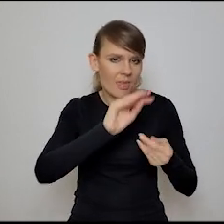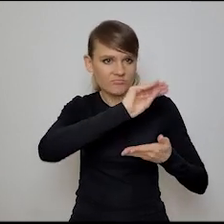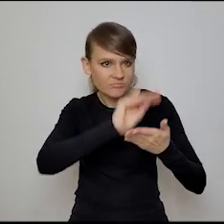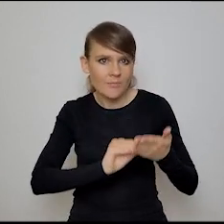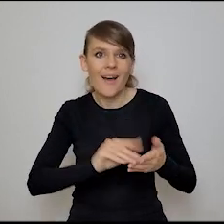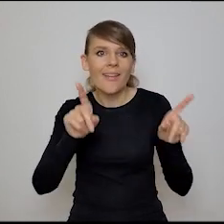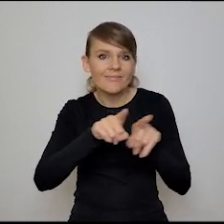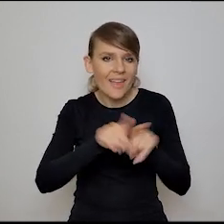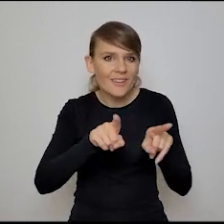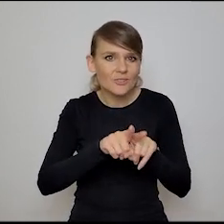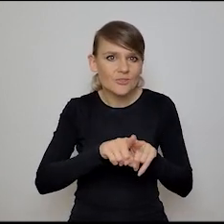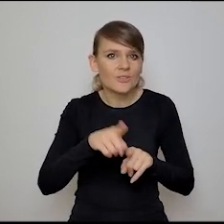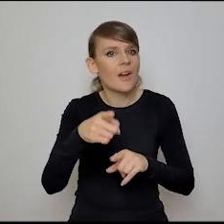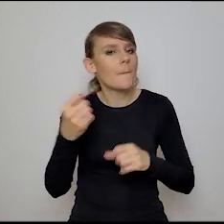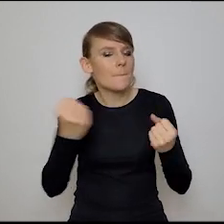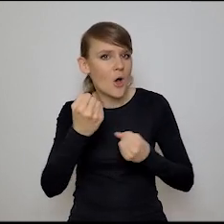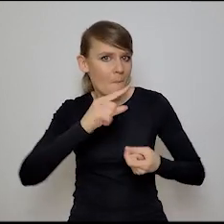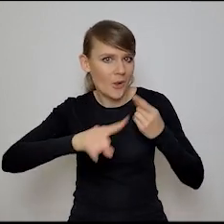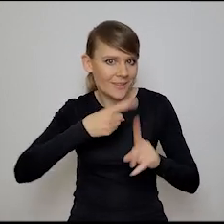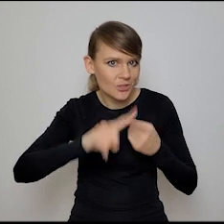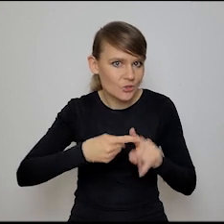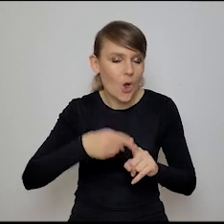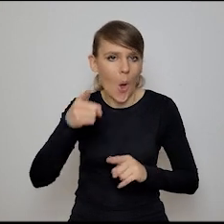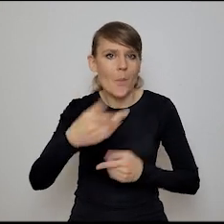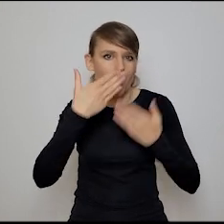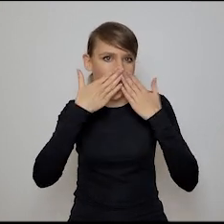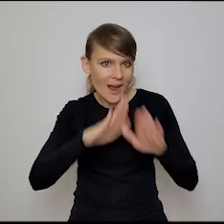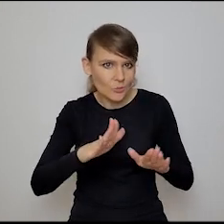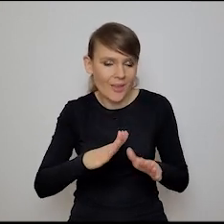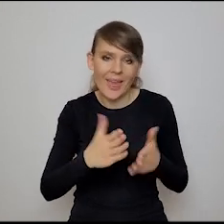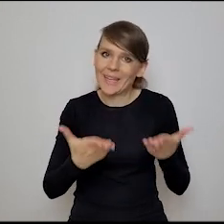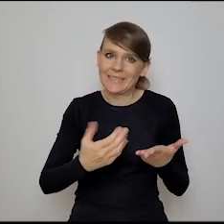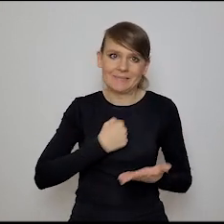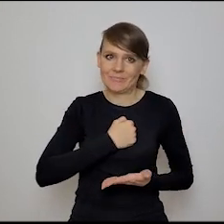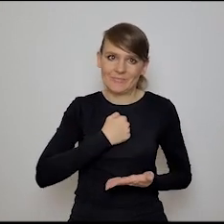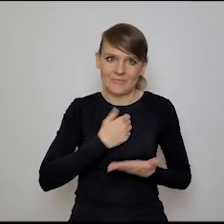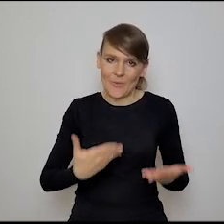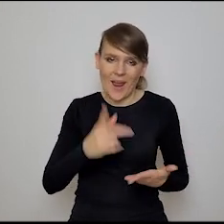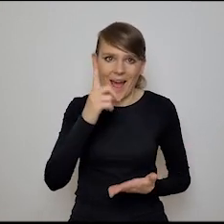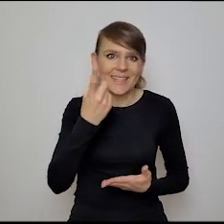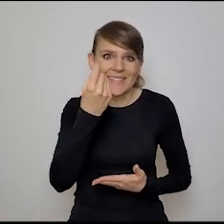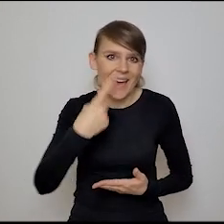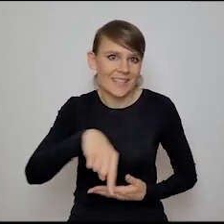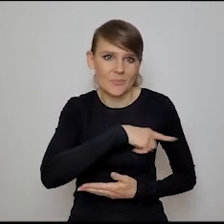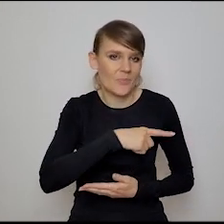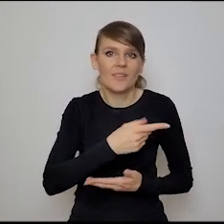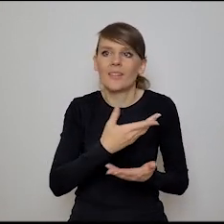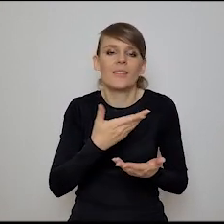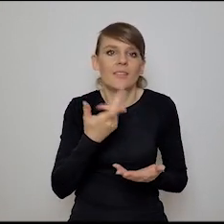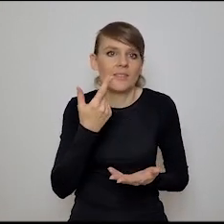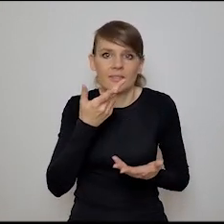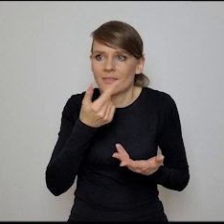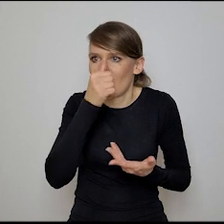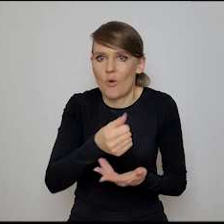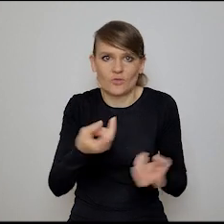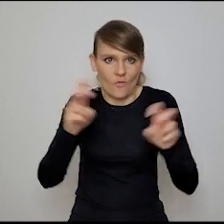mocny, w sensie polityczny, po prostu pokazuje, że sorry, ale my za chwilę nie będziemy mieli z czego zrobić tych maszyn i